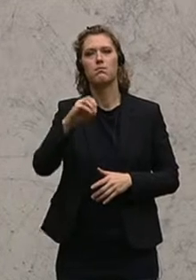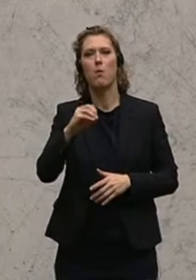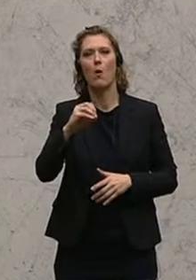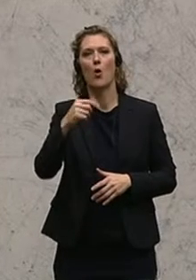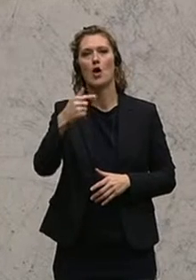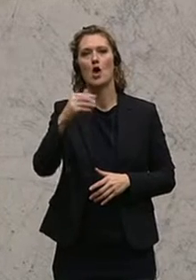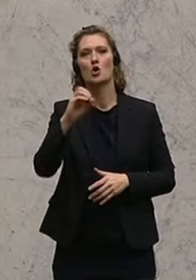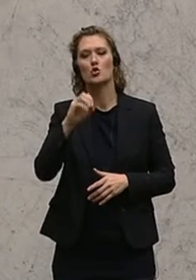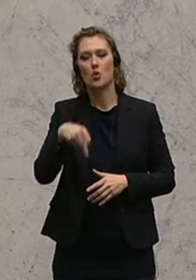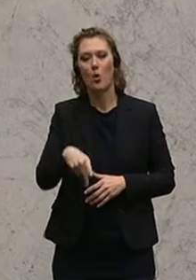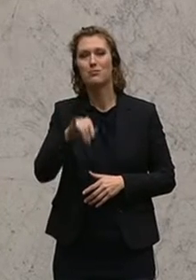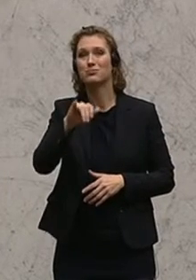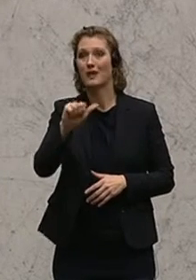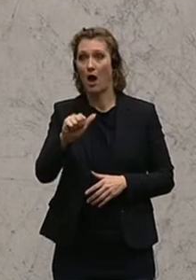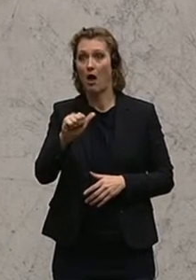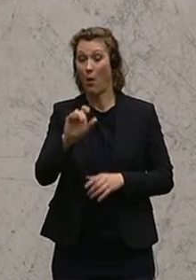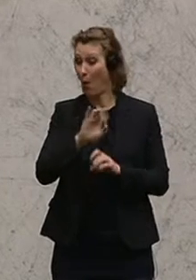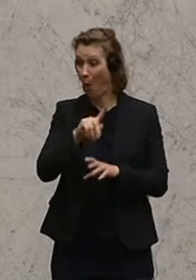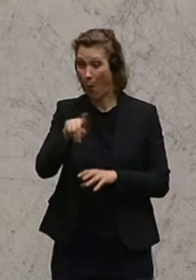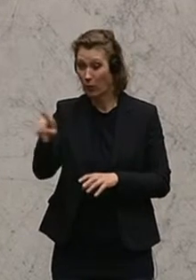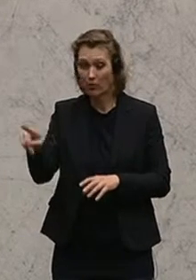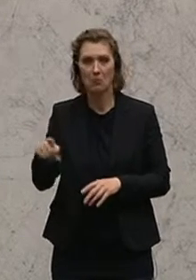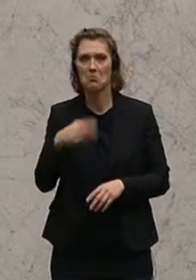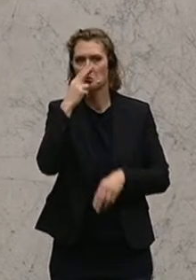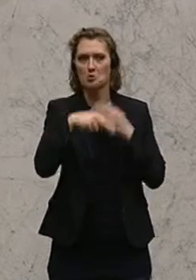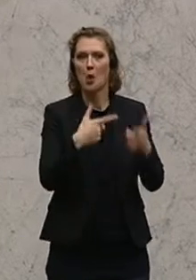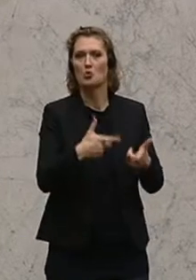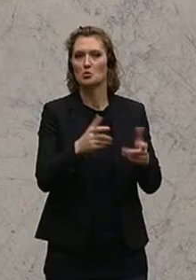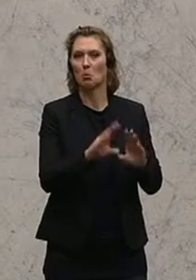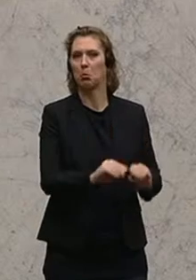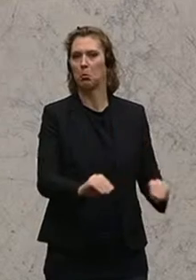Untersuchungsausschuss nicht zustande gekommen. Ich glaube,